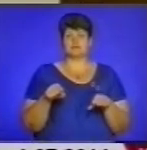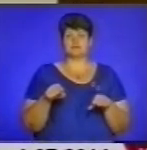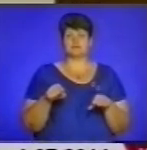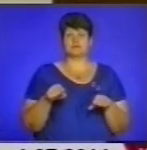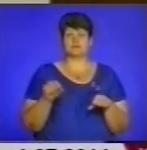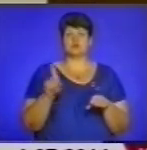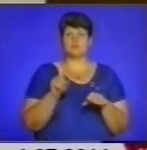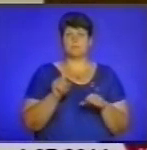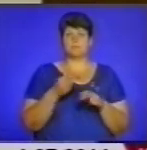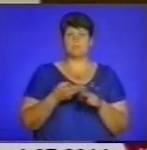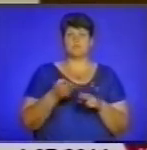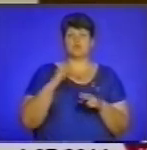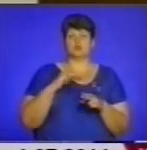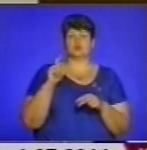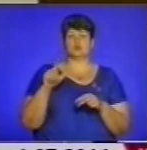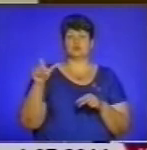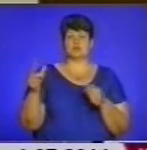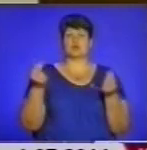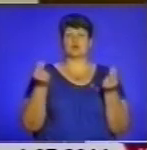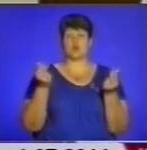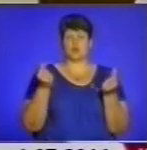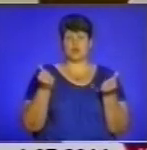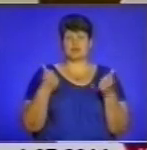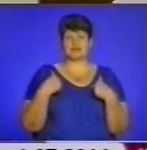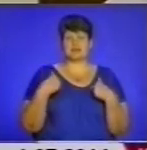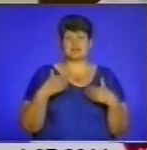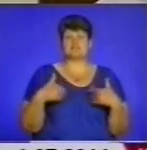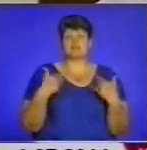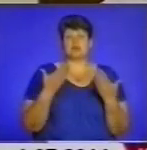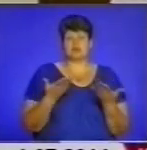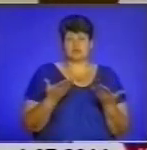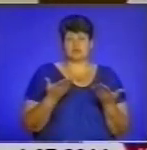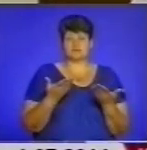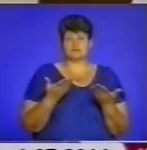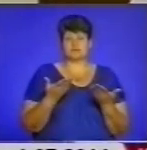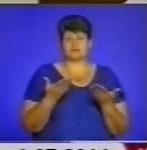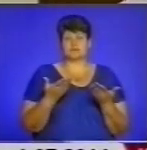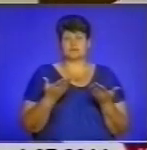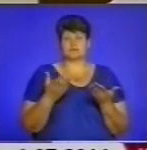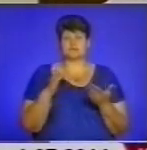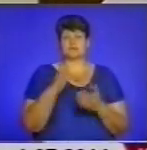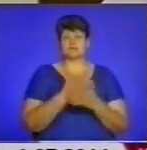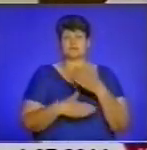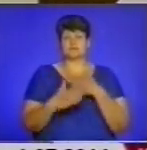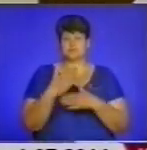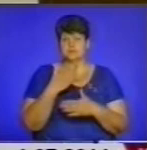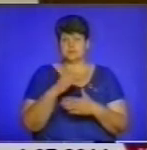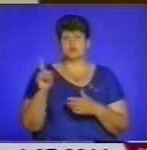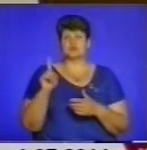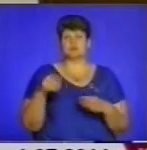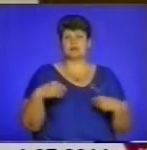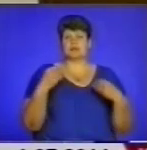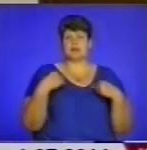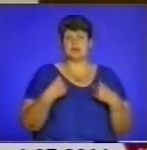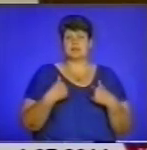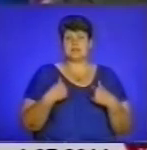повернути людині кошти. То я звернулася в соцзавес, щоб надали